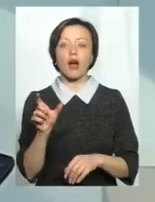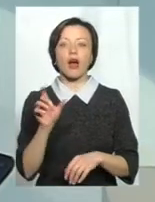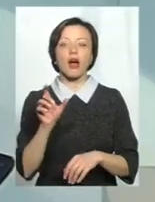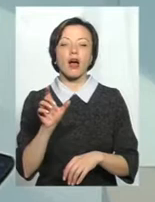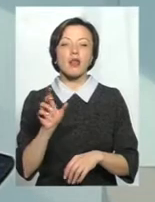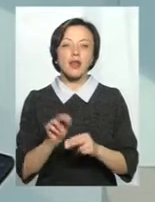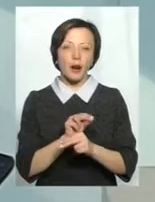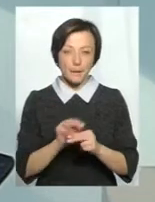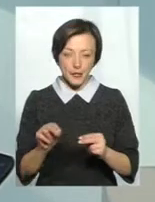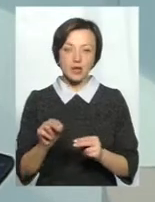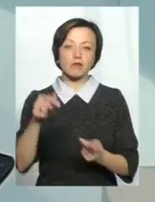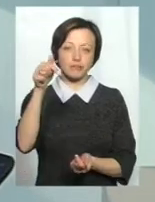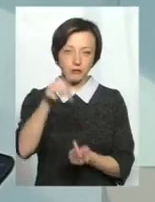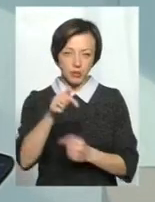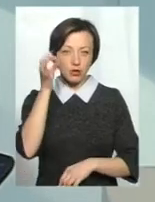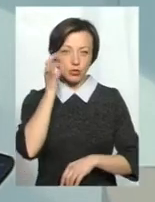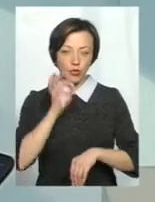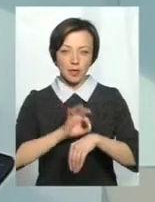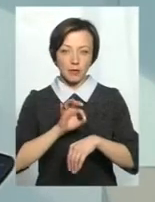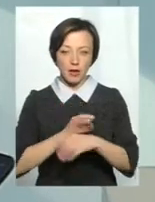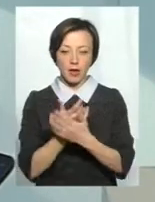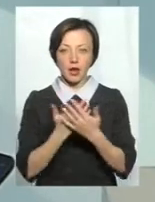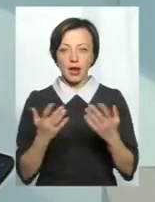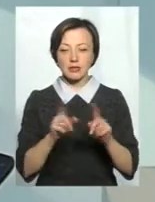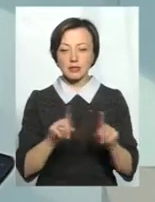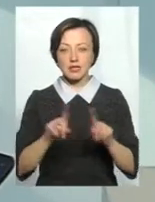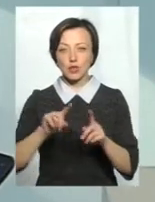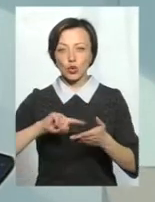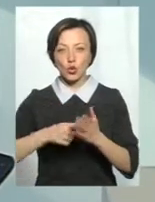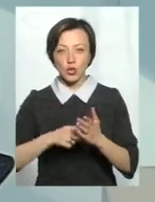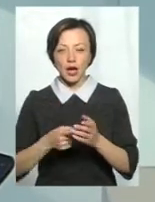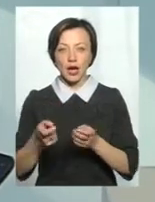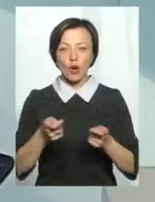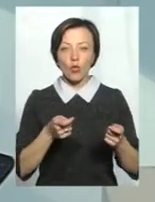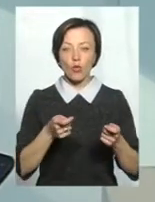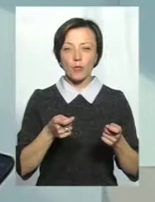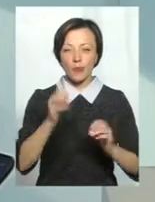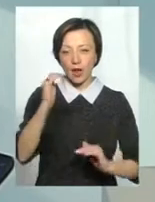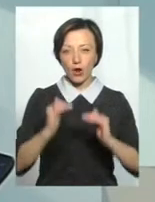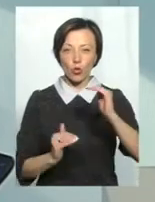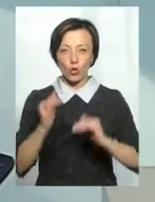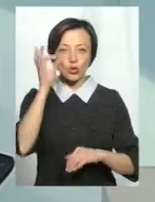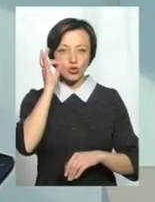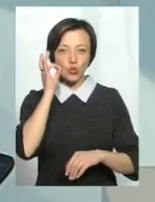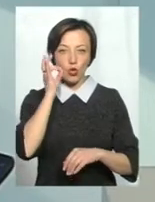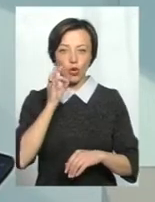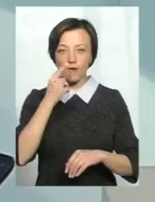цукровому діабеті, тому що є ряд специфічних точок, які регулюють цукор крові.